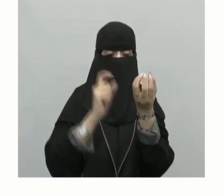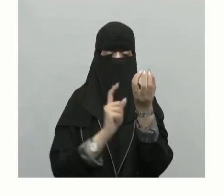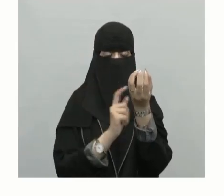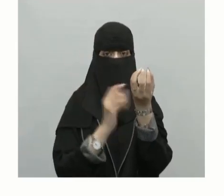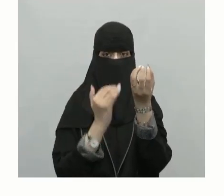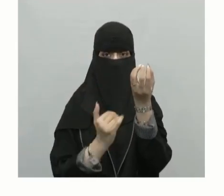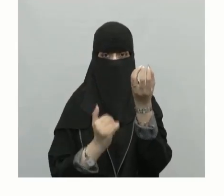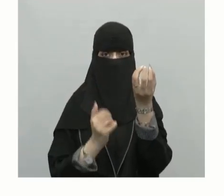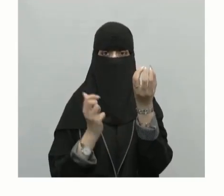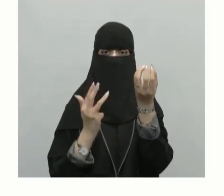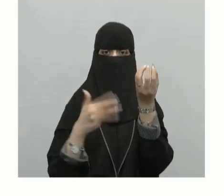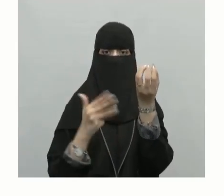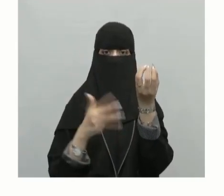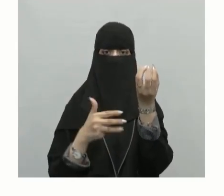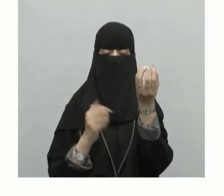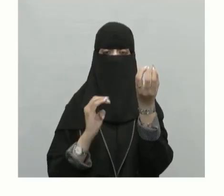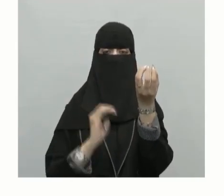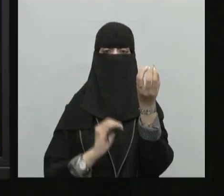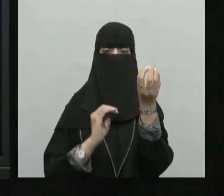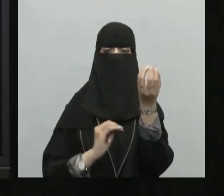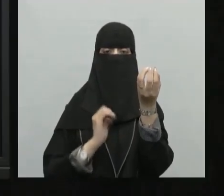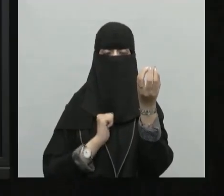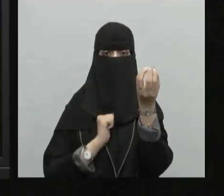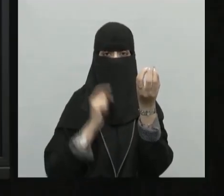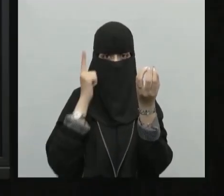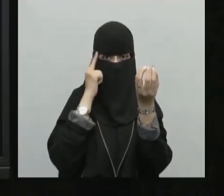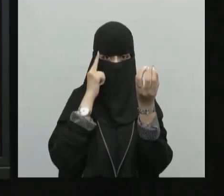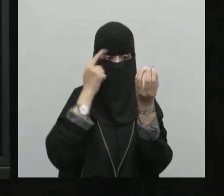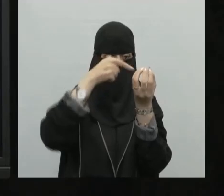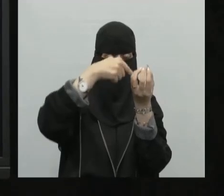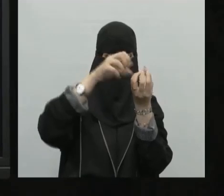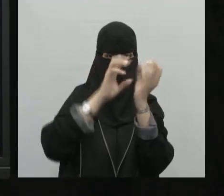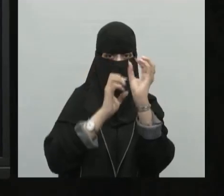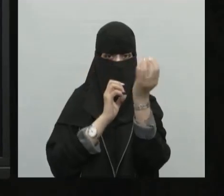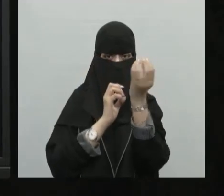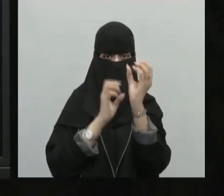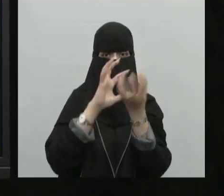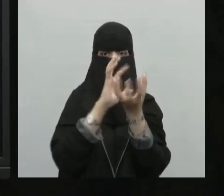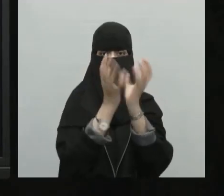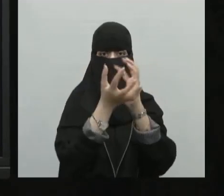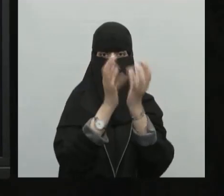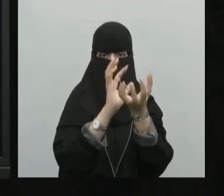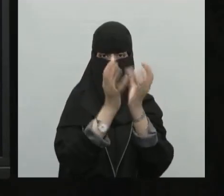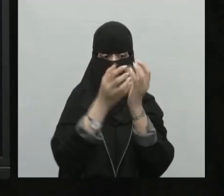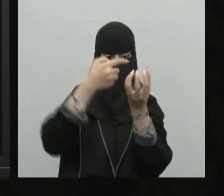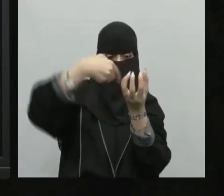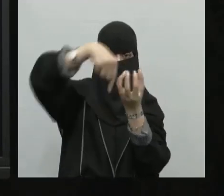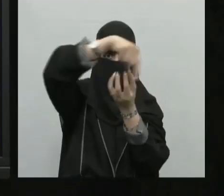كام مئة وثمانين إذن تسعين في الجزء الصلة أو في النصف الشمالي من الكرة الأرضية